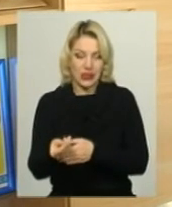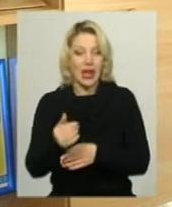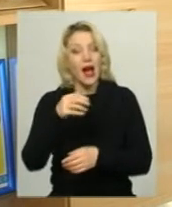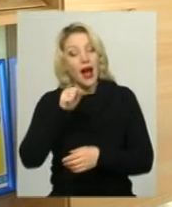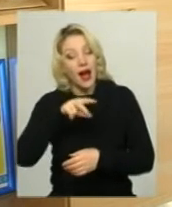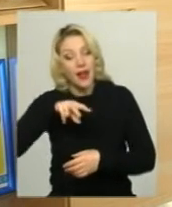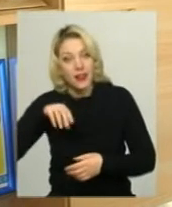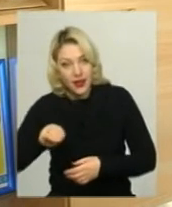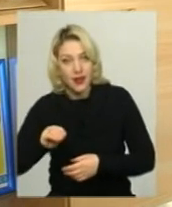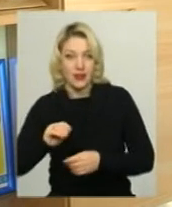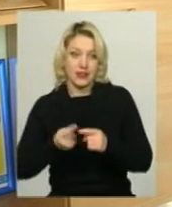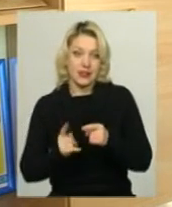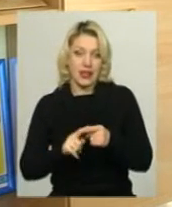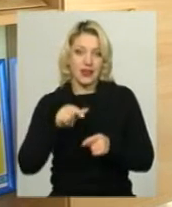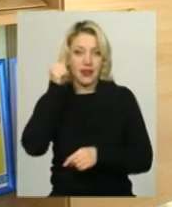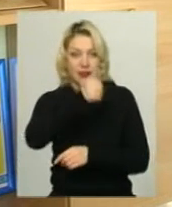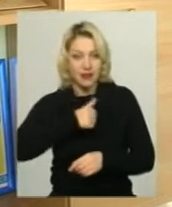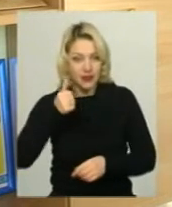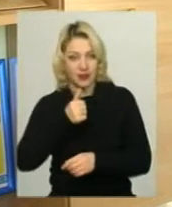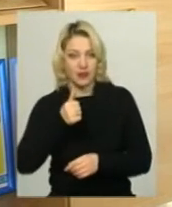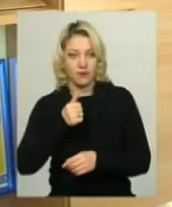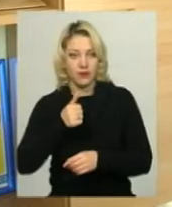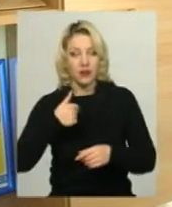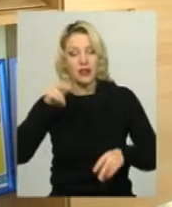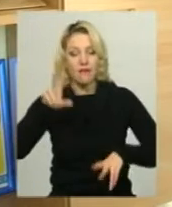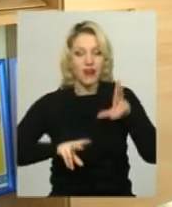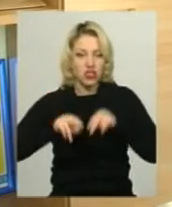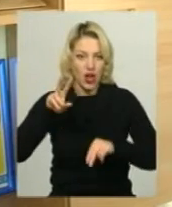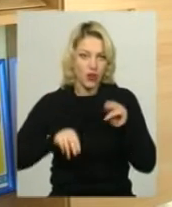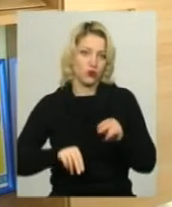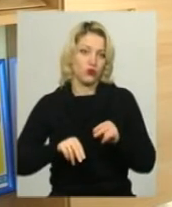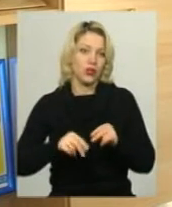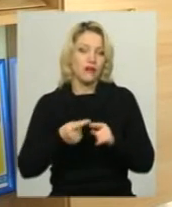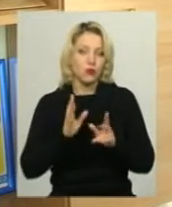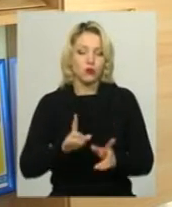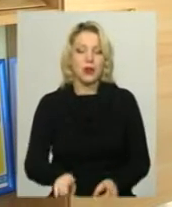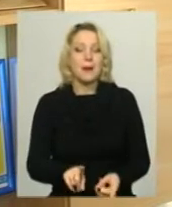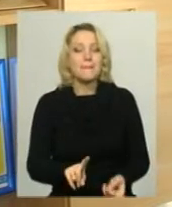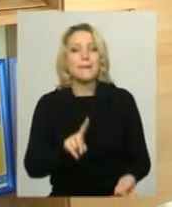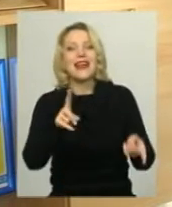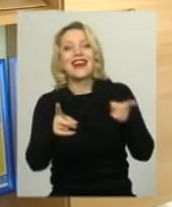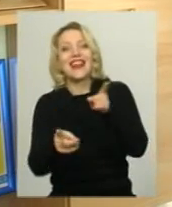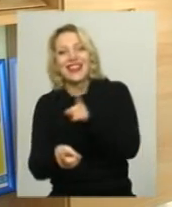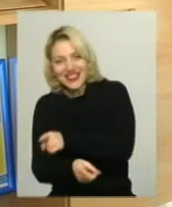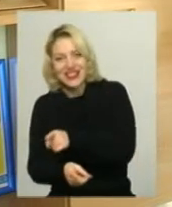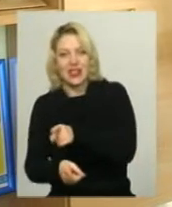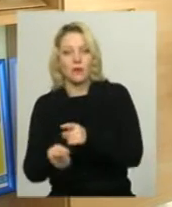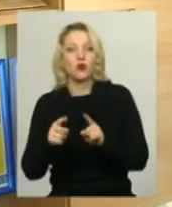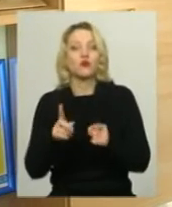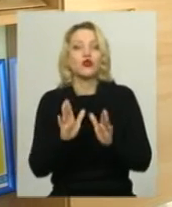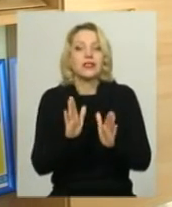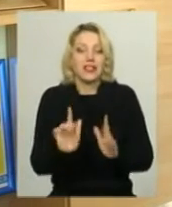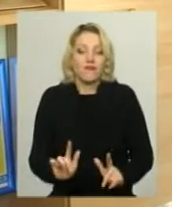Але цей рік, я вважаю, він буде перехідним, тому що вони тільки